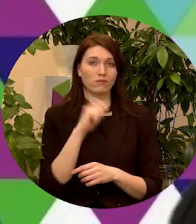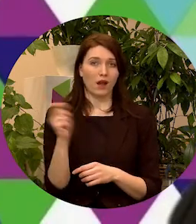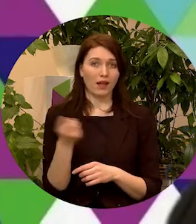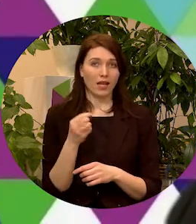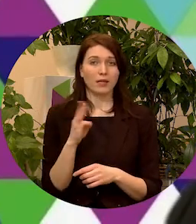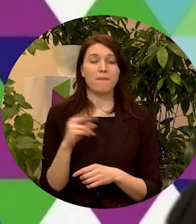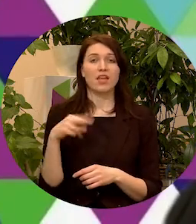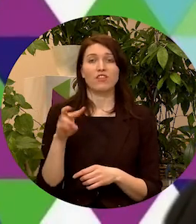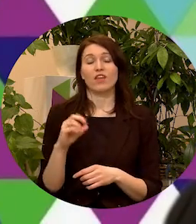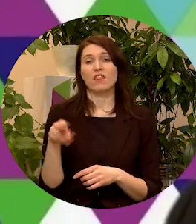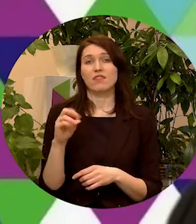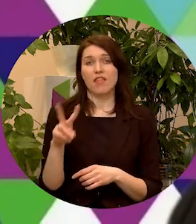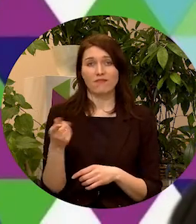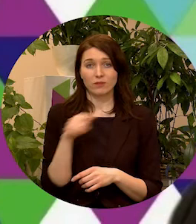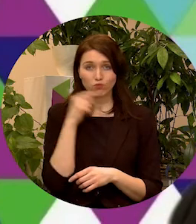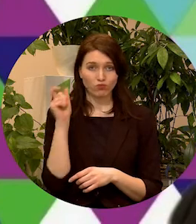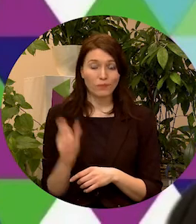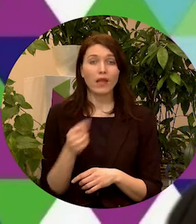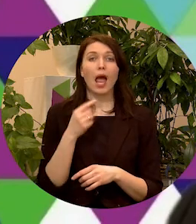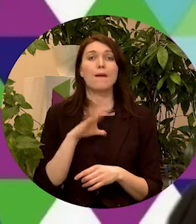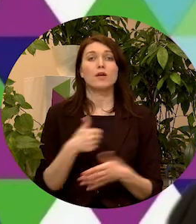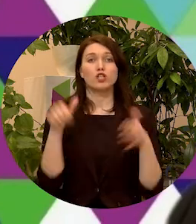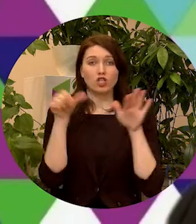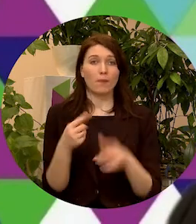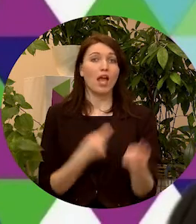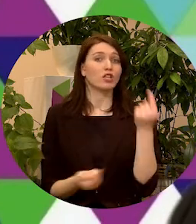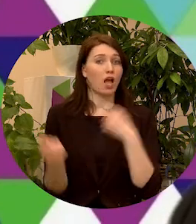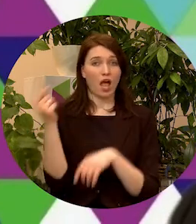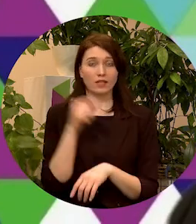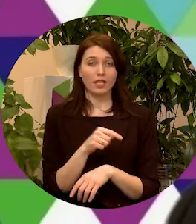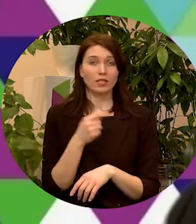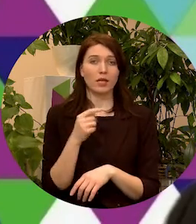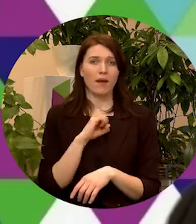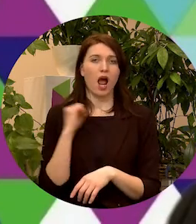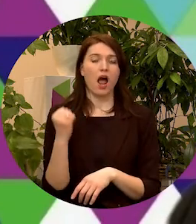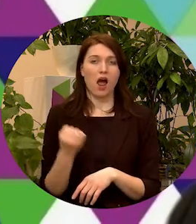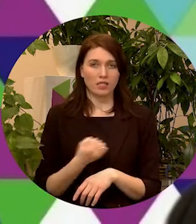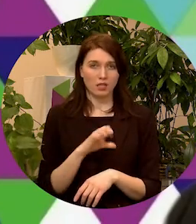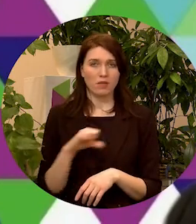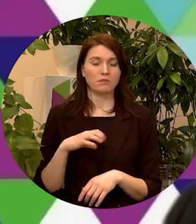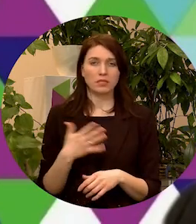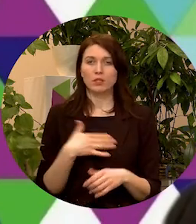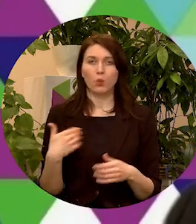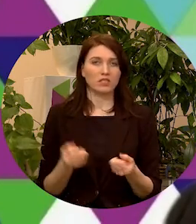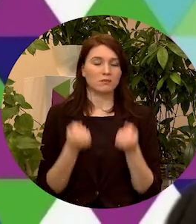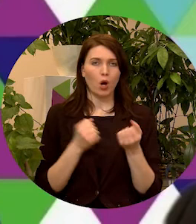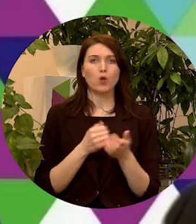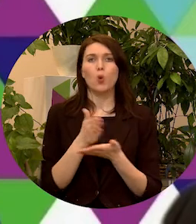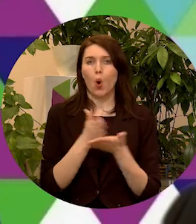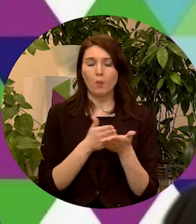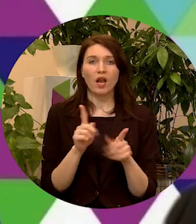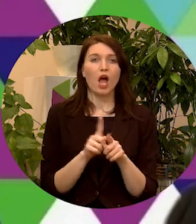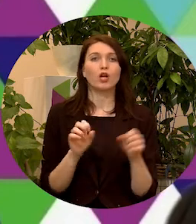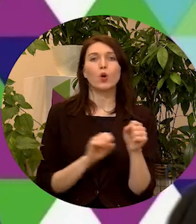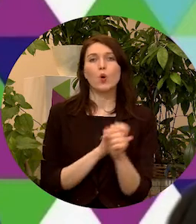Viņš bija atgriezies. Pēc sešiem mēnešiem pārcietas smagas operācijas un Covid